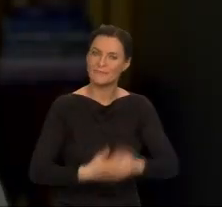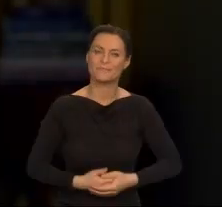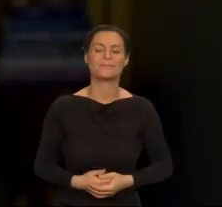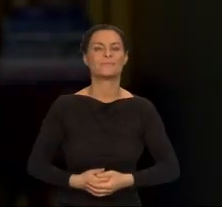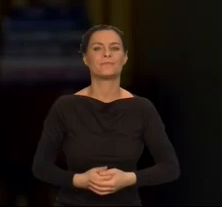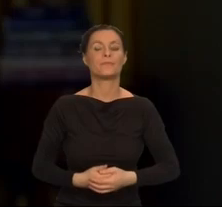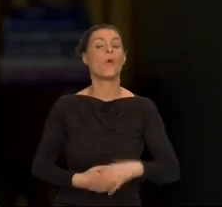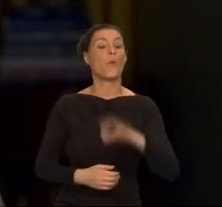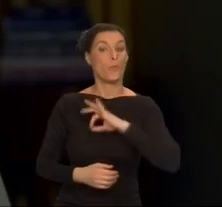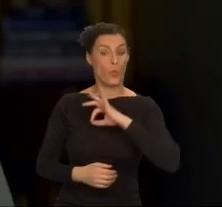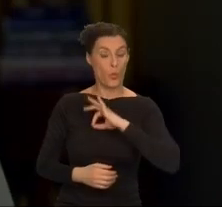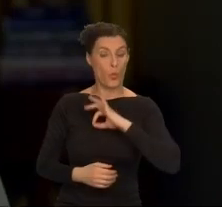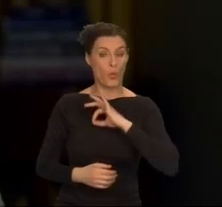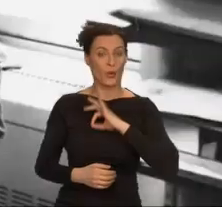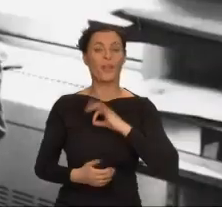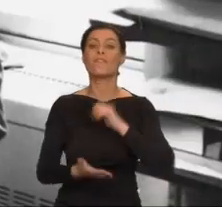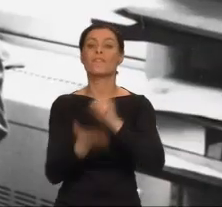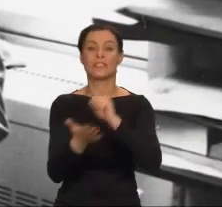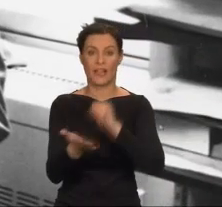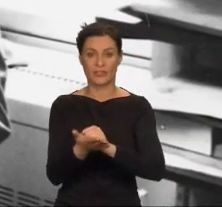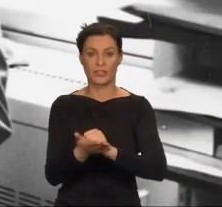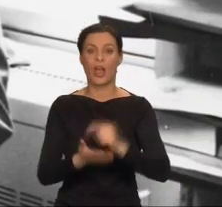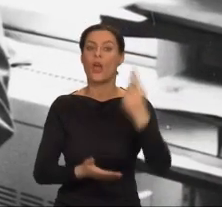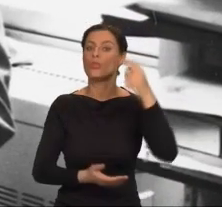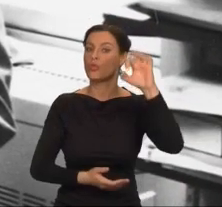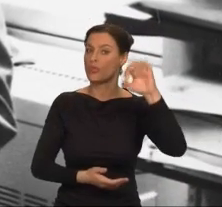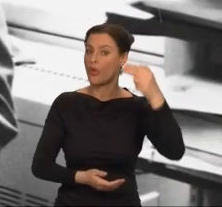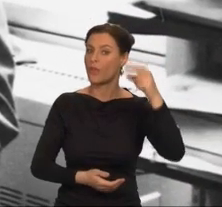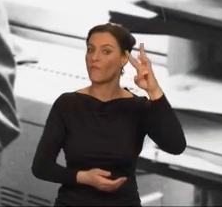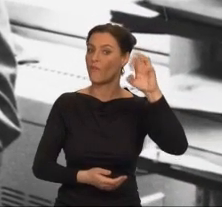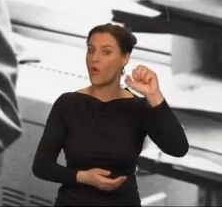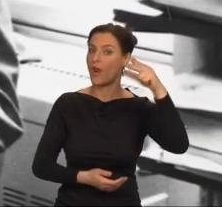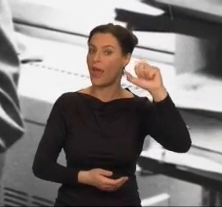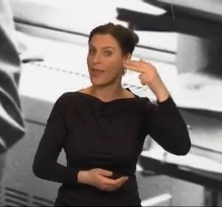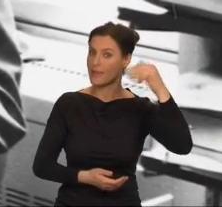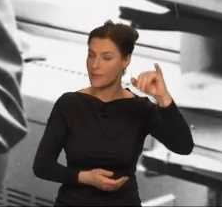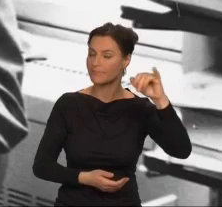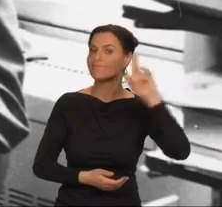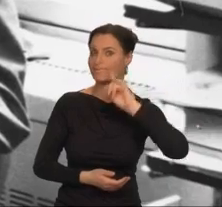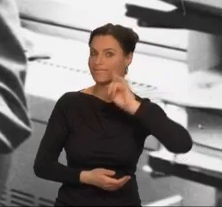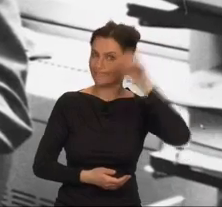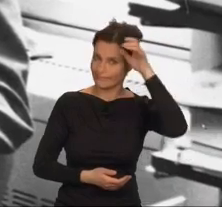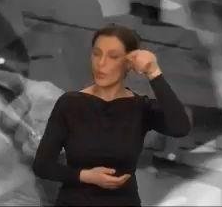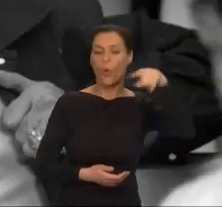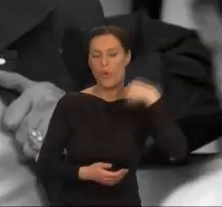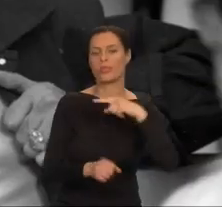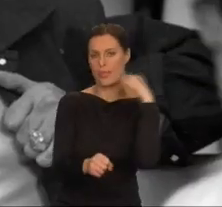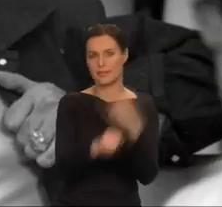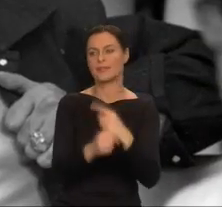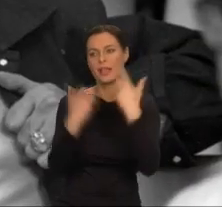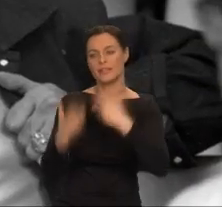Mój wydawca, Don Wallheim z Ace Books, pierwszy zdecydował się na publikację powieści Ursuli.